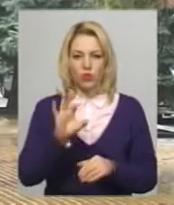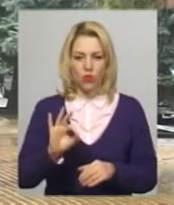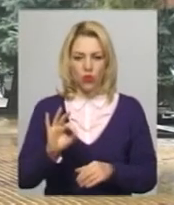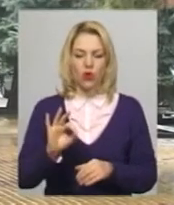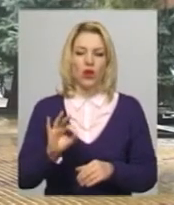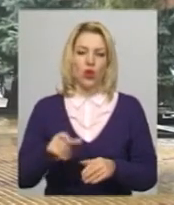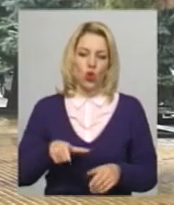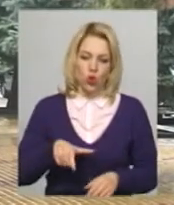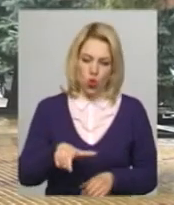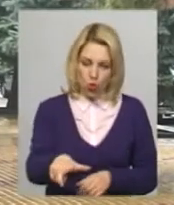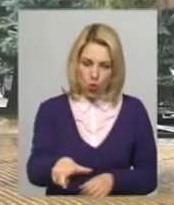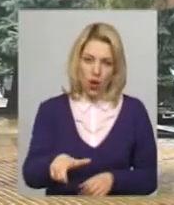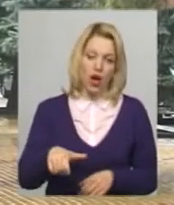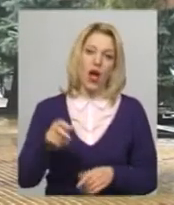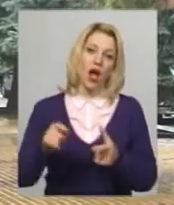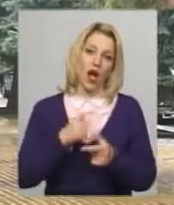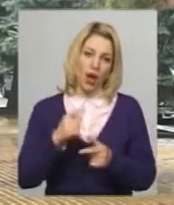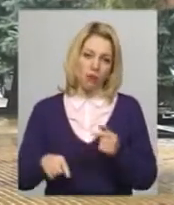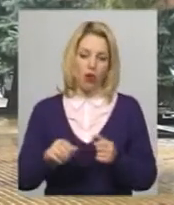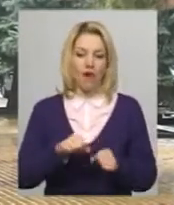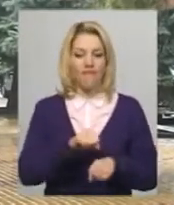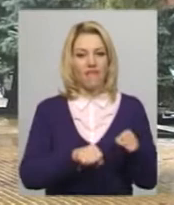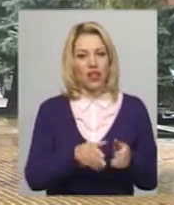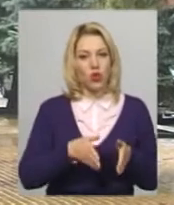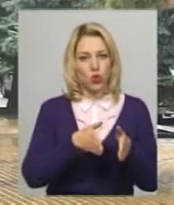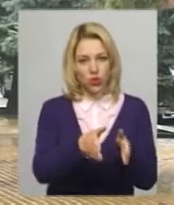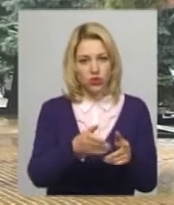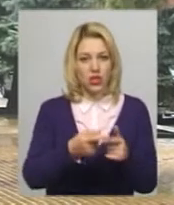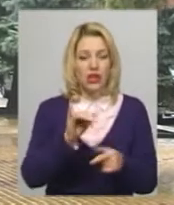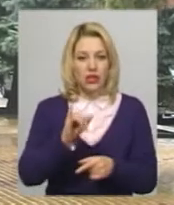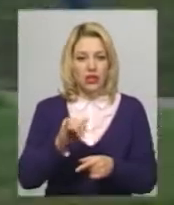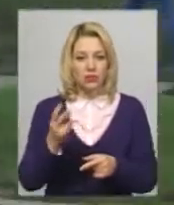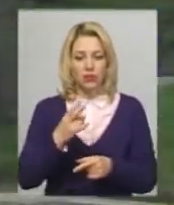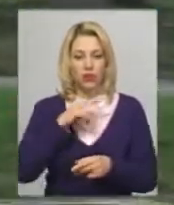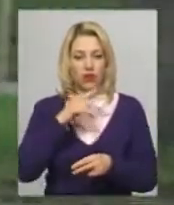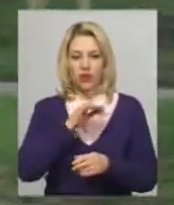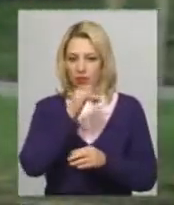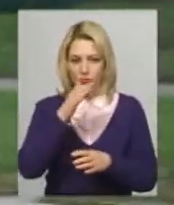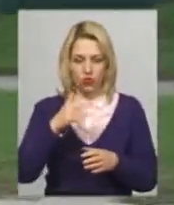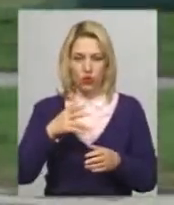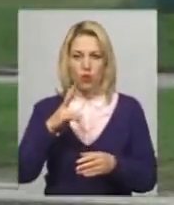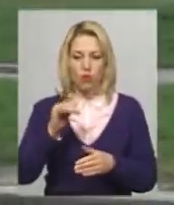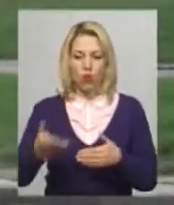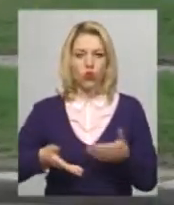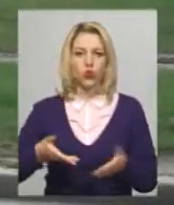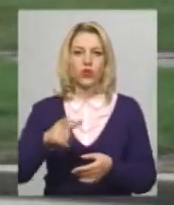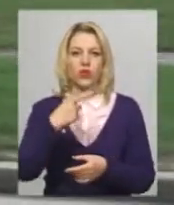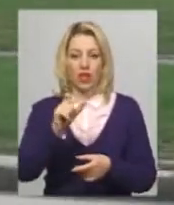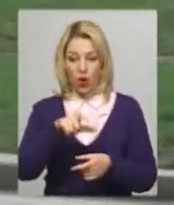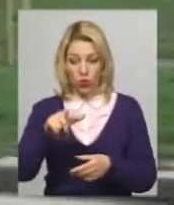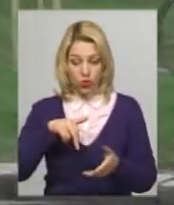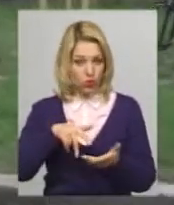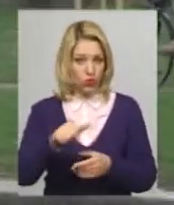законодавством, або по спеціальних велодоріжках. Але їм потрібно звернути увагу, що вони не можуть рухатися по тротуарах нашого міста. У разі